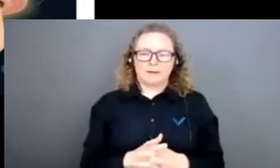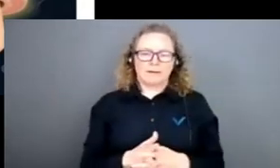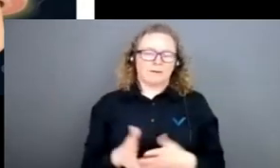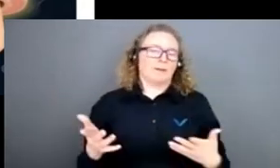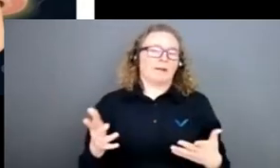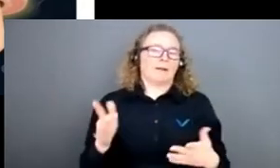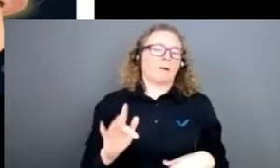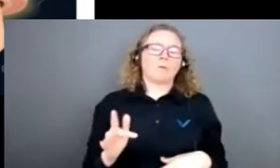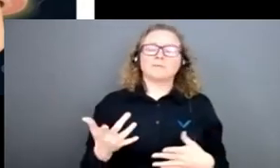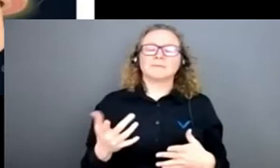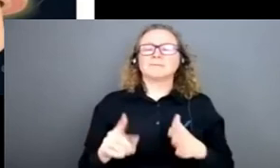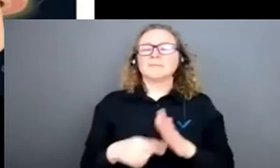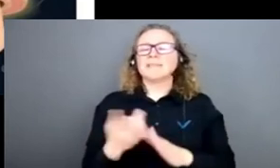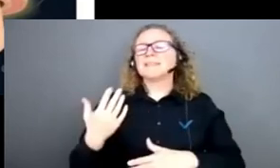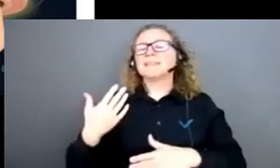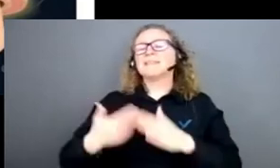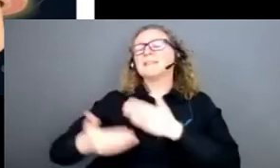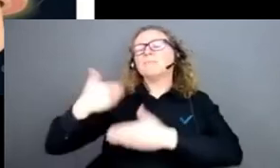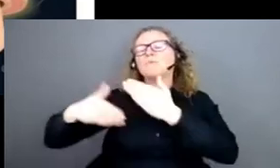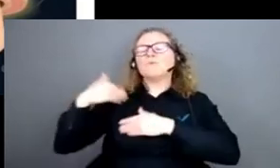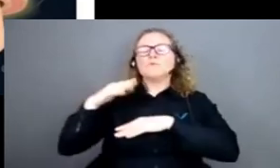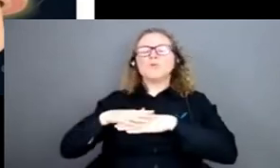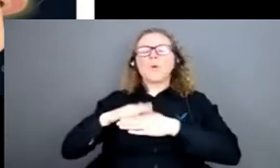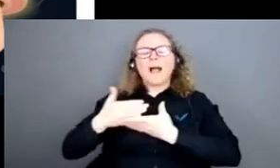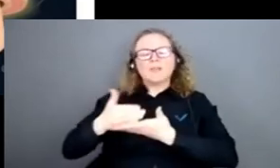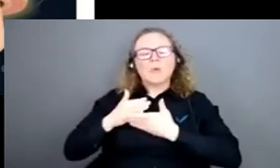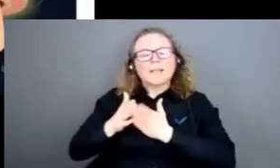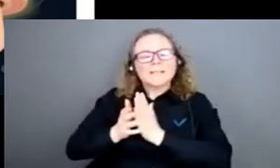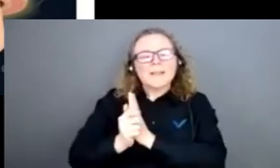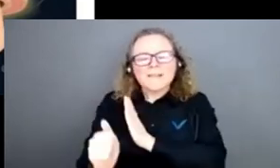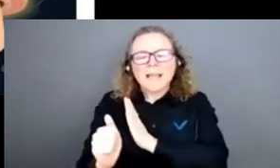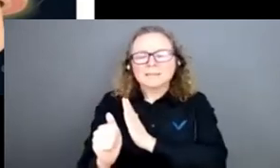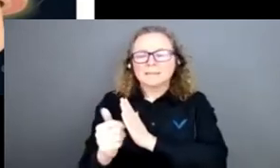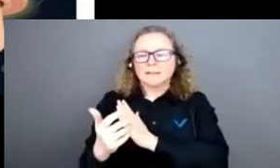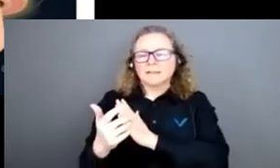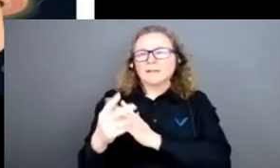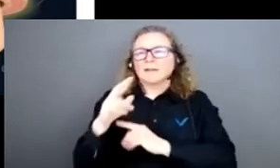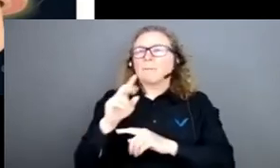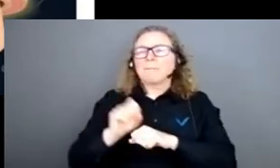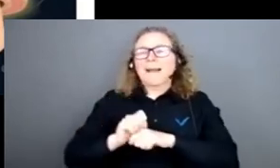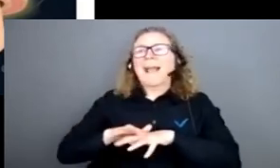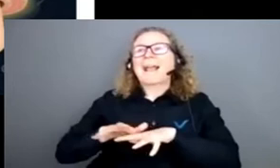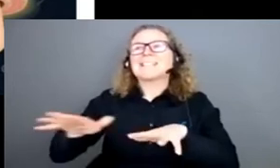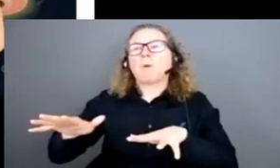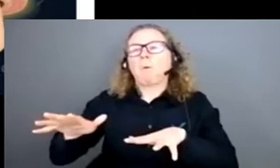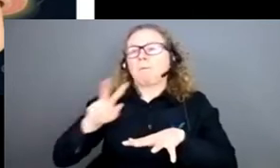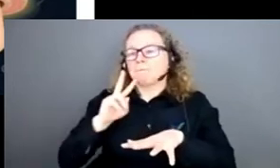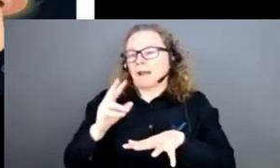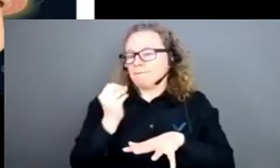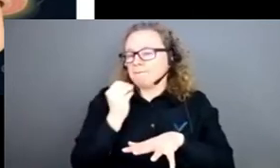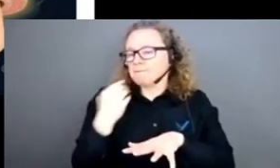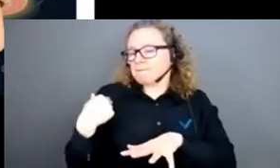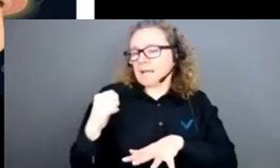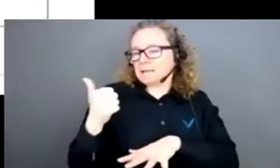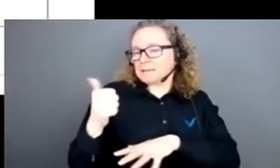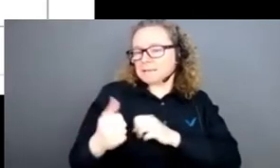débuts du mouvement de l'actruisme efficace en tant que réseau s'adaptent d'une dizaine d'années. Et